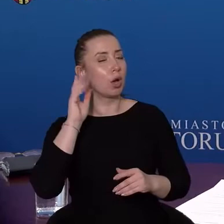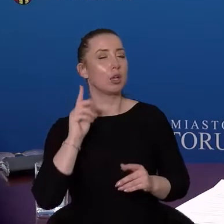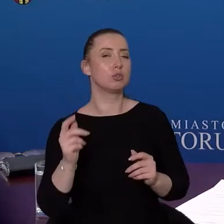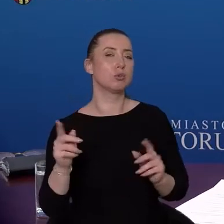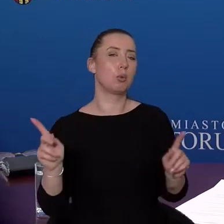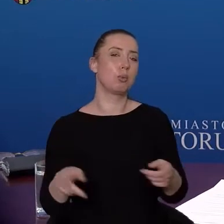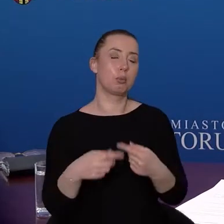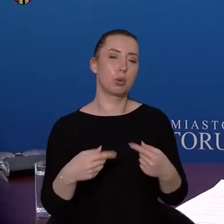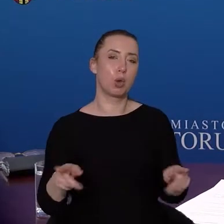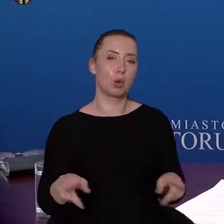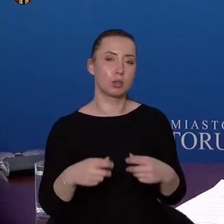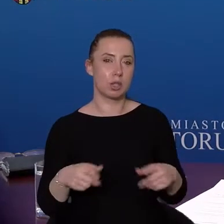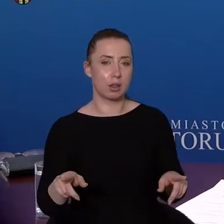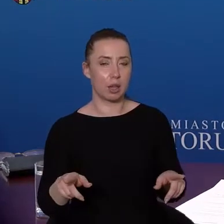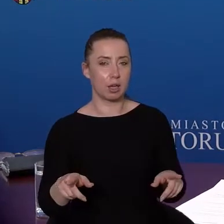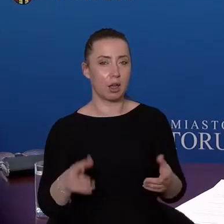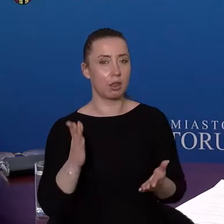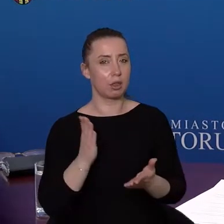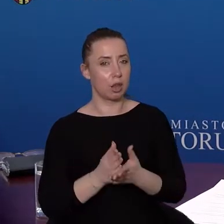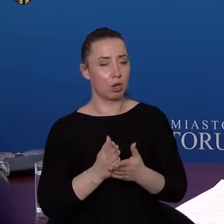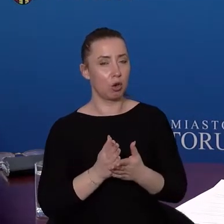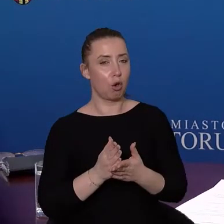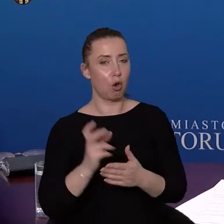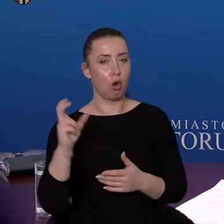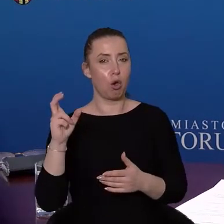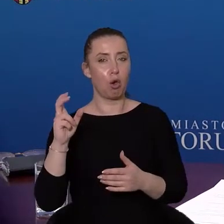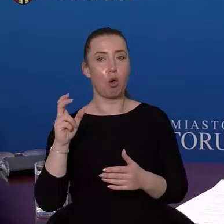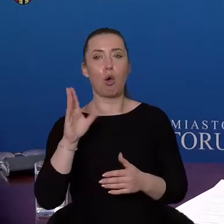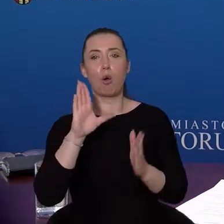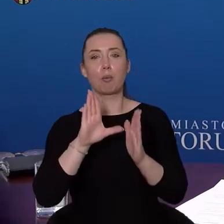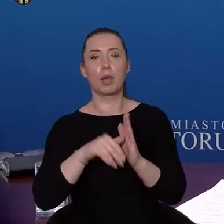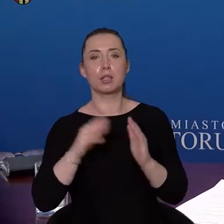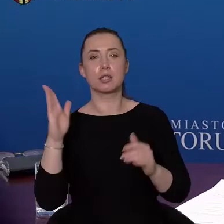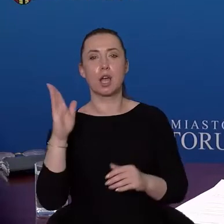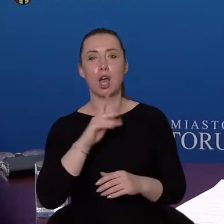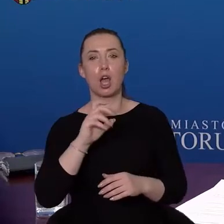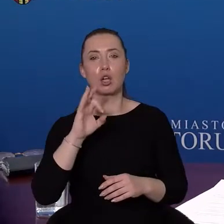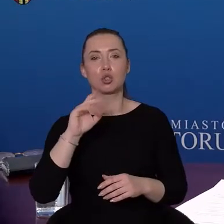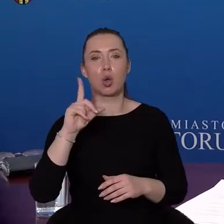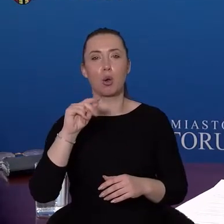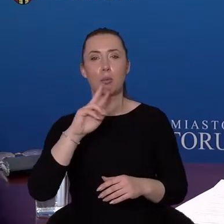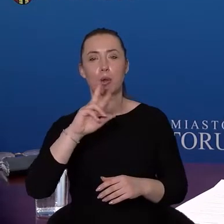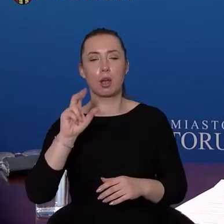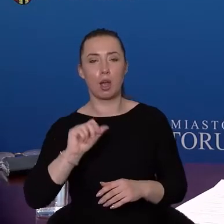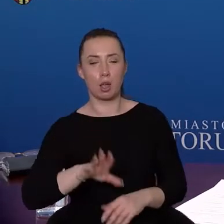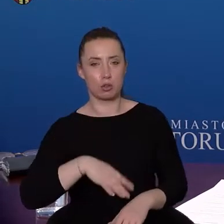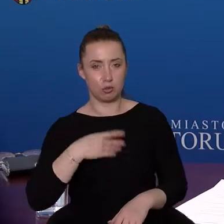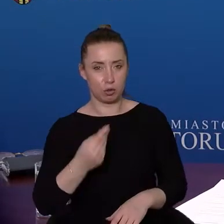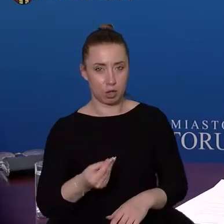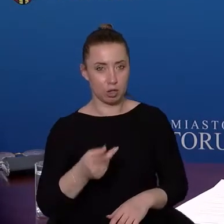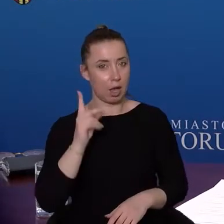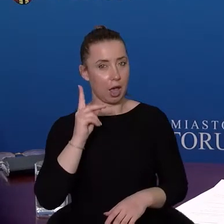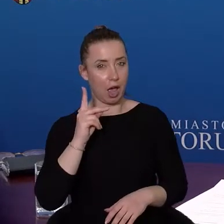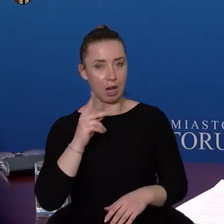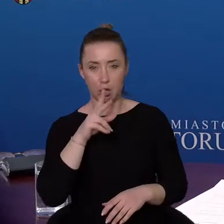szopce świątecznej, miejskiej szopce na Rynku Nowomiejskim. Natomiast takie